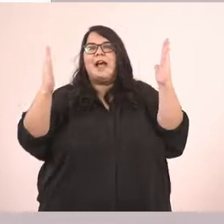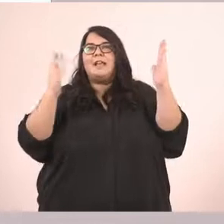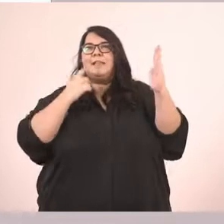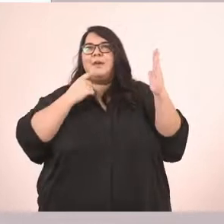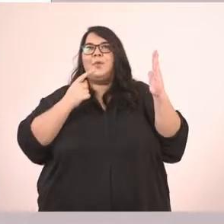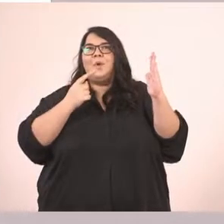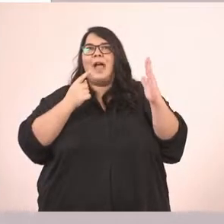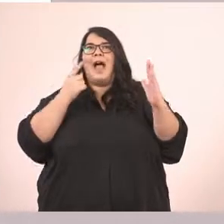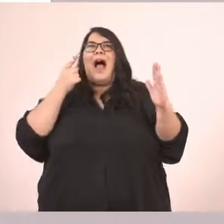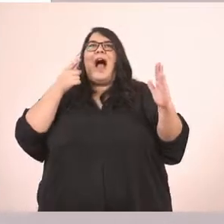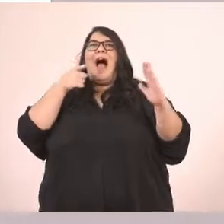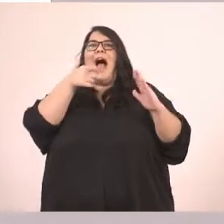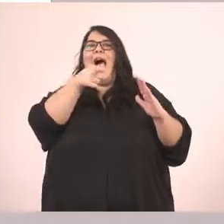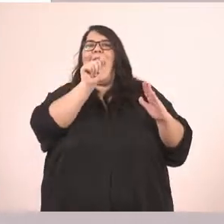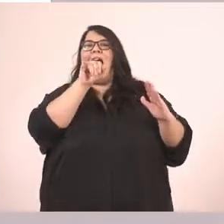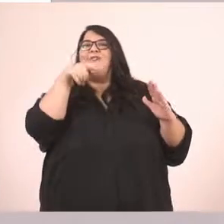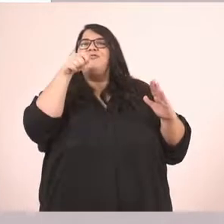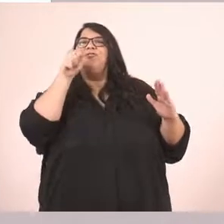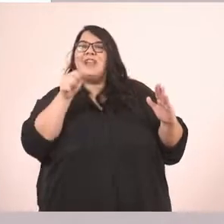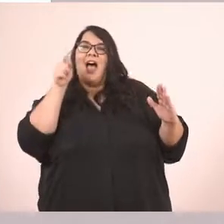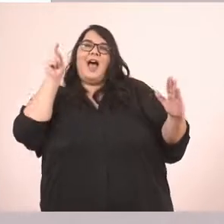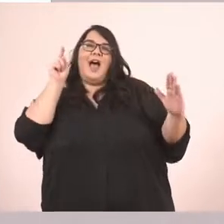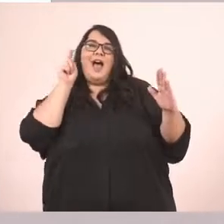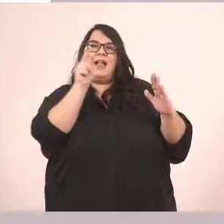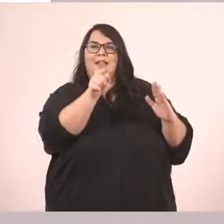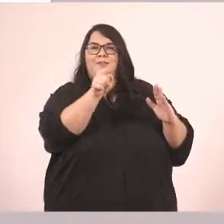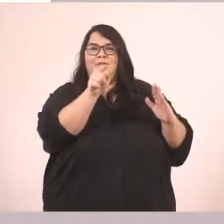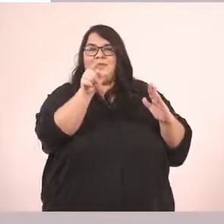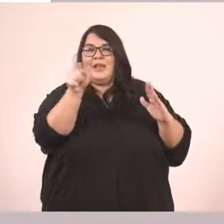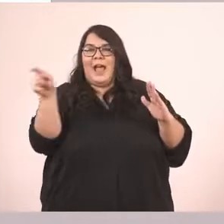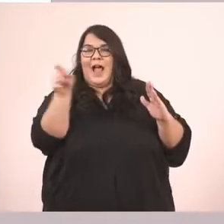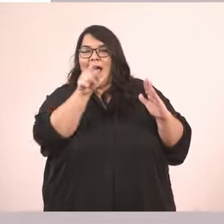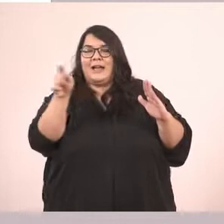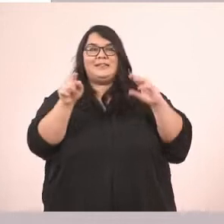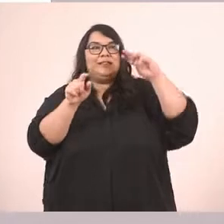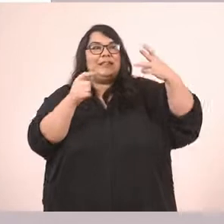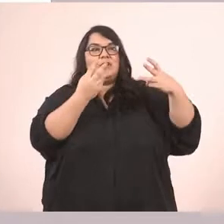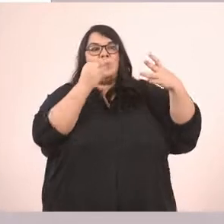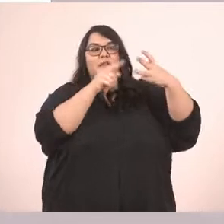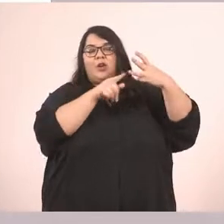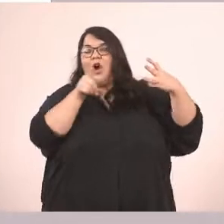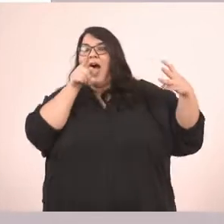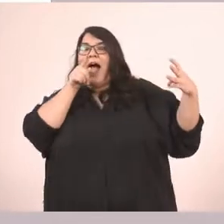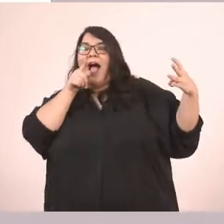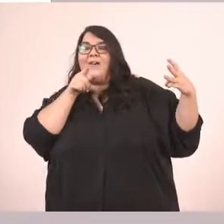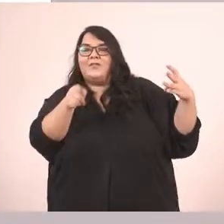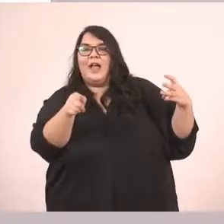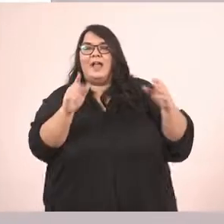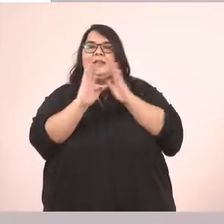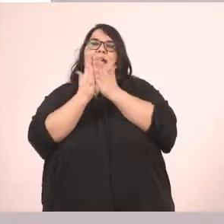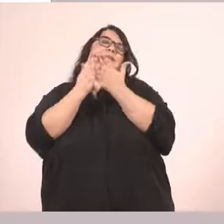αυτά τα βιβλία. Θα χρησιμοποιήσουμε το τρίτο πληθυντικό πρόσωπο. Αυτά τα βιβλία.